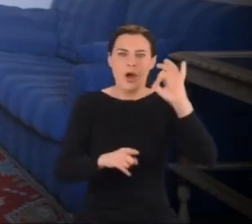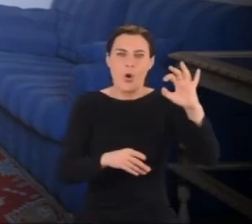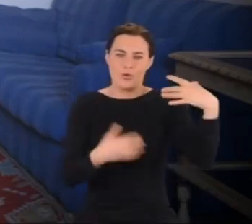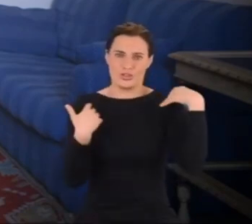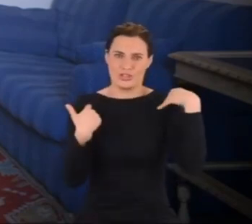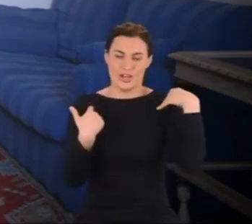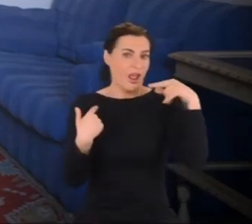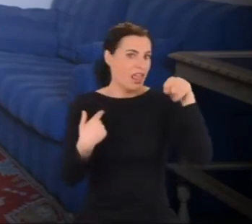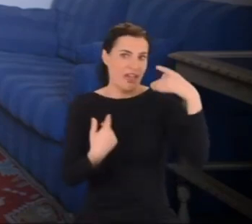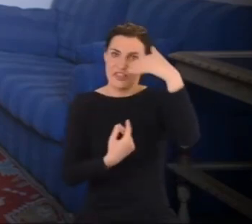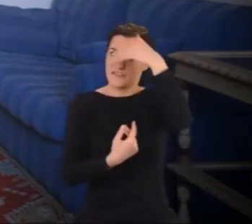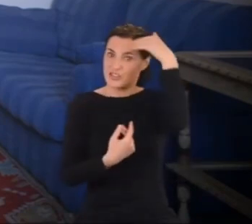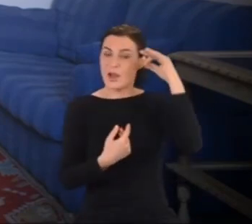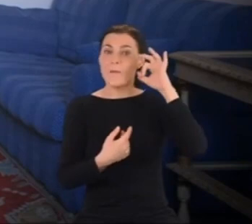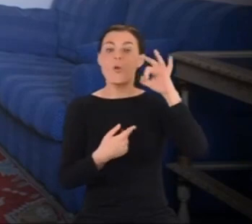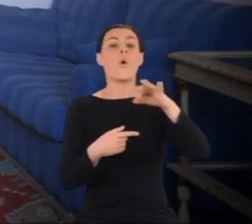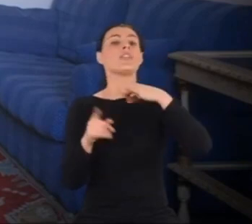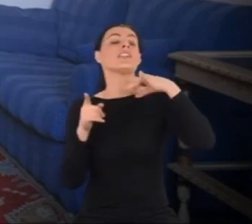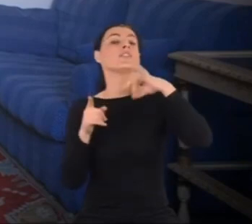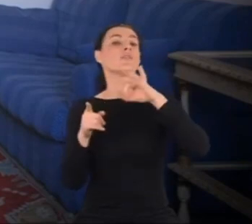Nie wiedziałem, że ma bratanka.